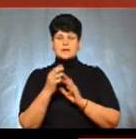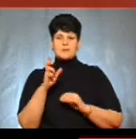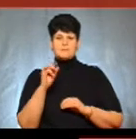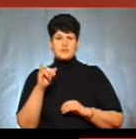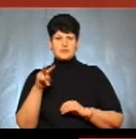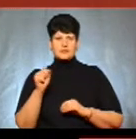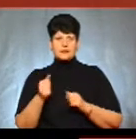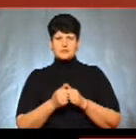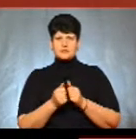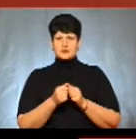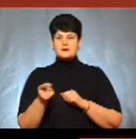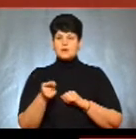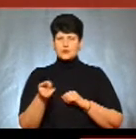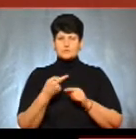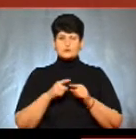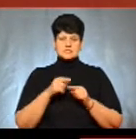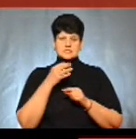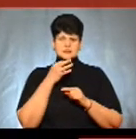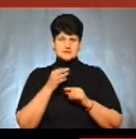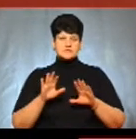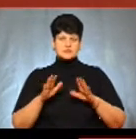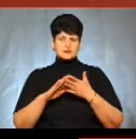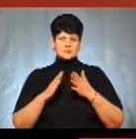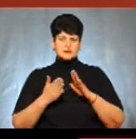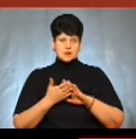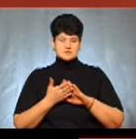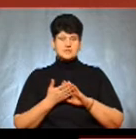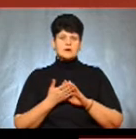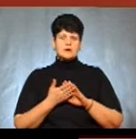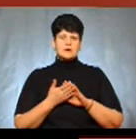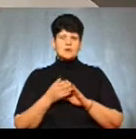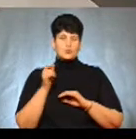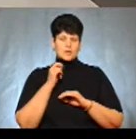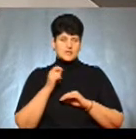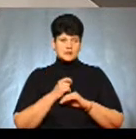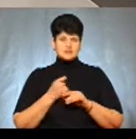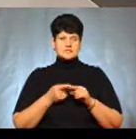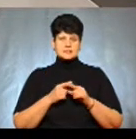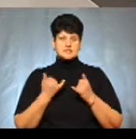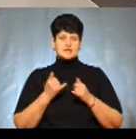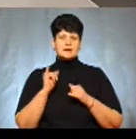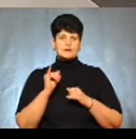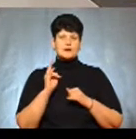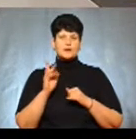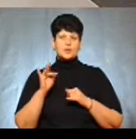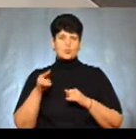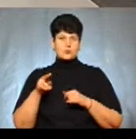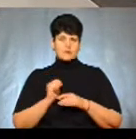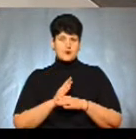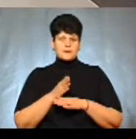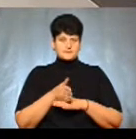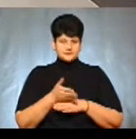Про це повідомили в управлінні Державної служби надзвичайних ситуацій України. Гостями студії є Ірина Крупа, речник